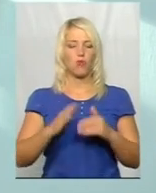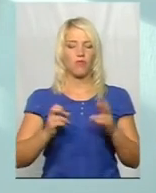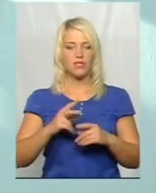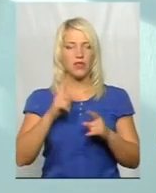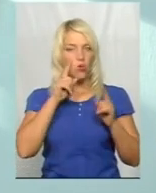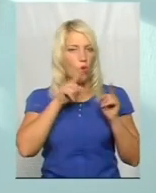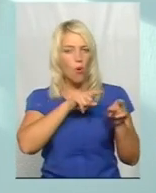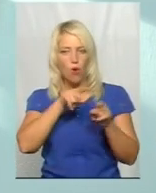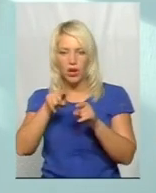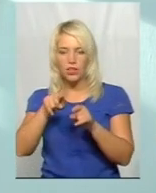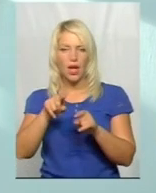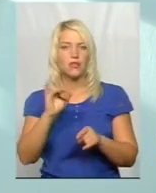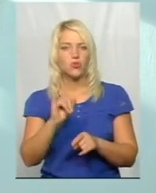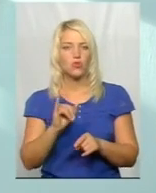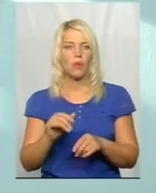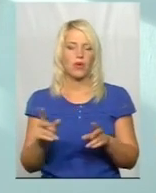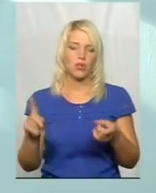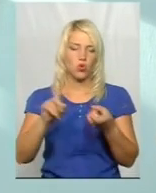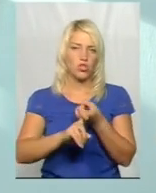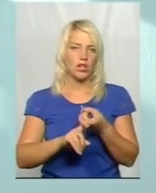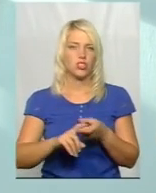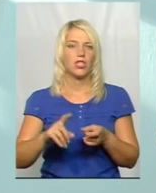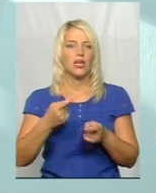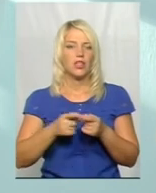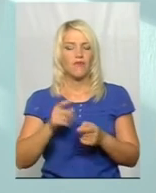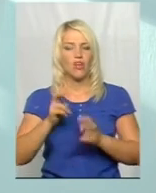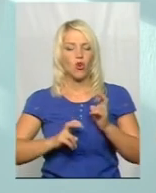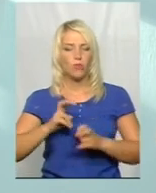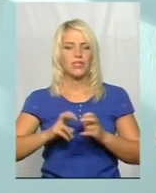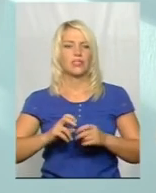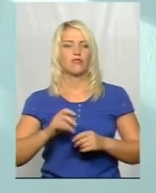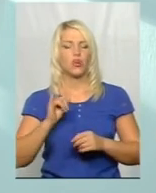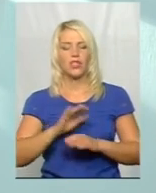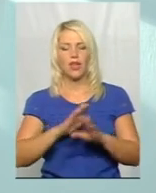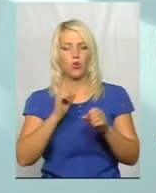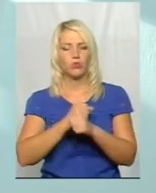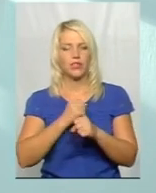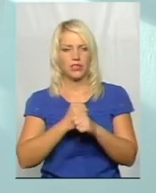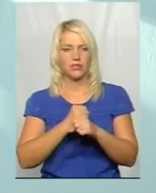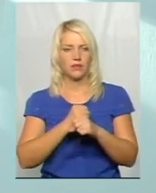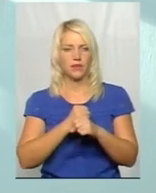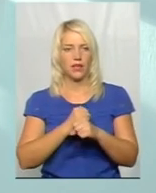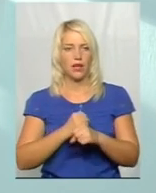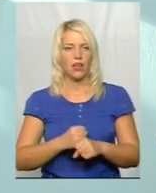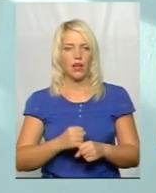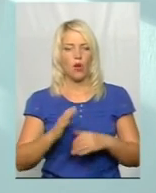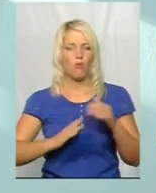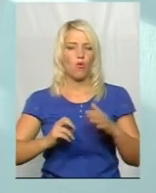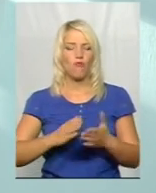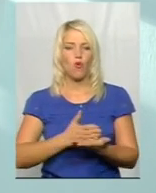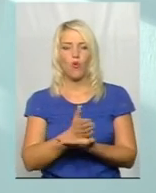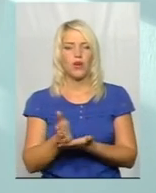вже підключаючи виробництво, оті ж заводи, і не робити профорієнтацію вже